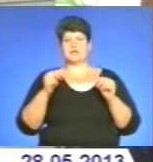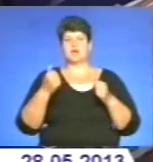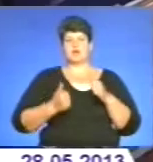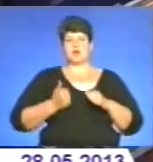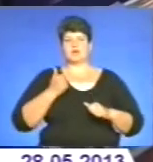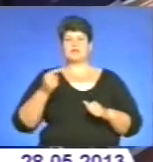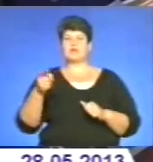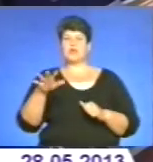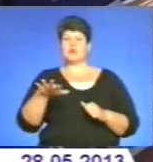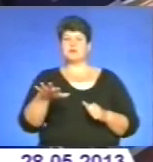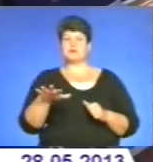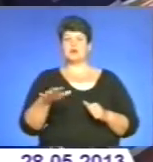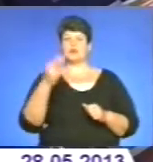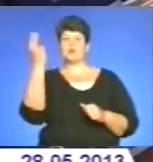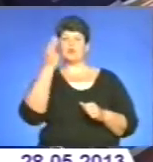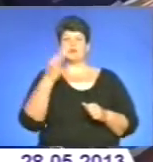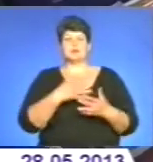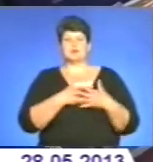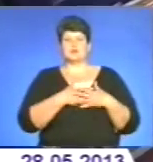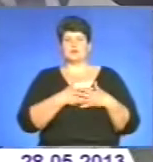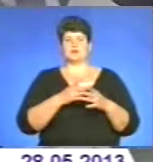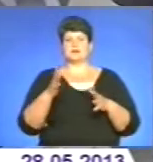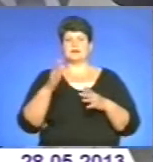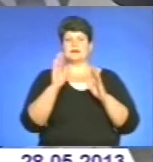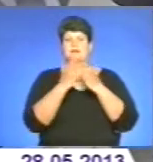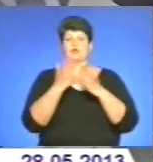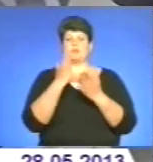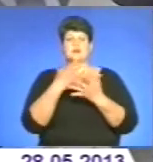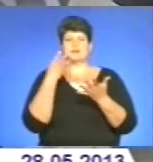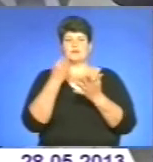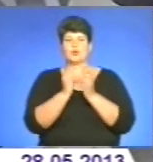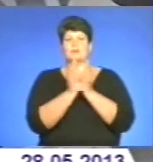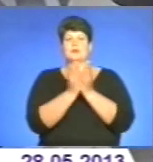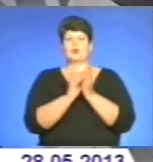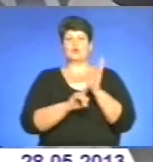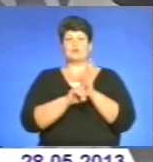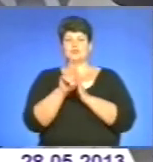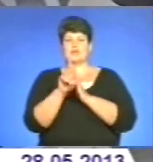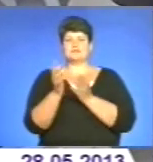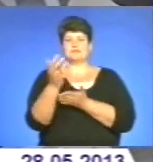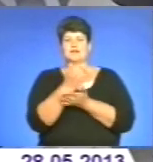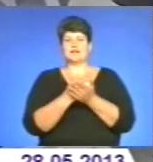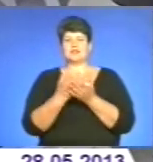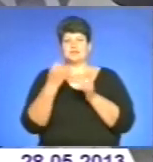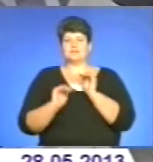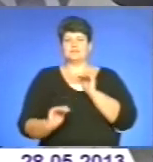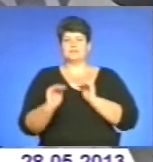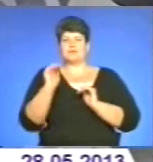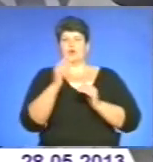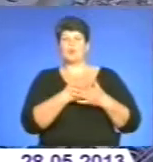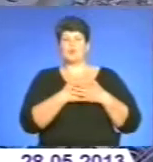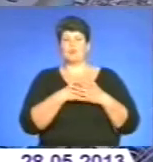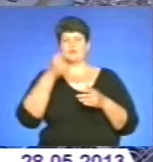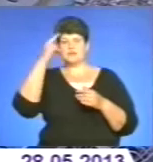Художник закоханий у книгу, має власну бібліотеку, яку почав збирати, відколи себе пам'ятає. Любов до знань